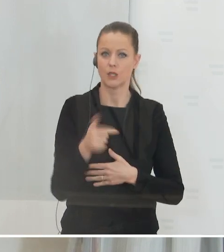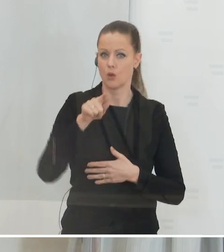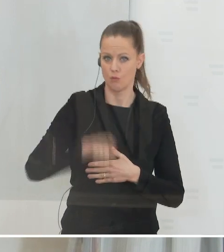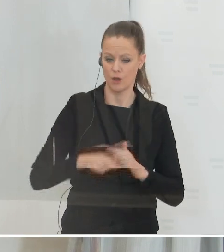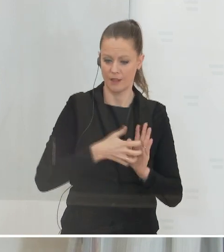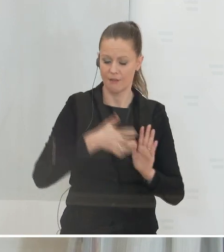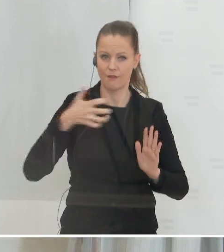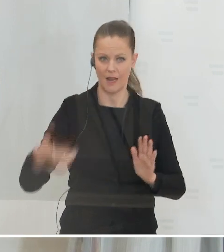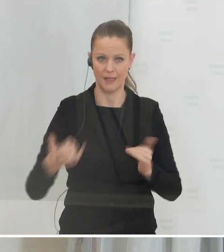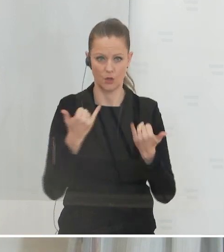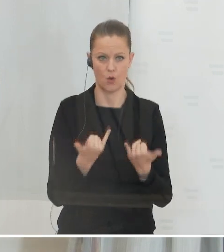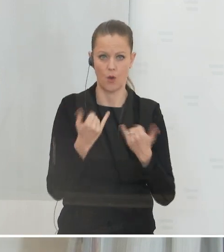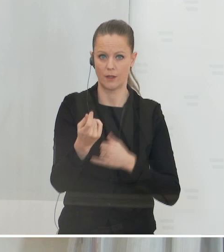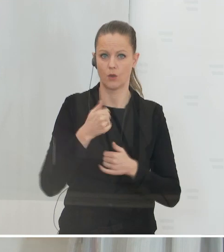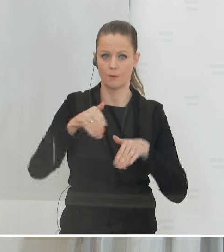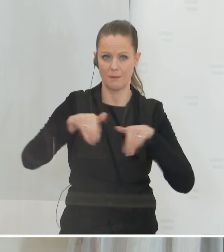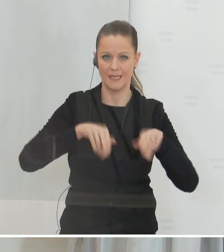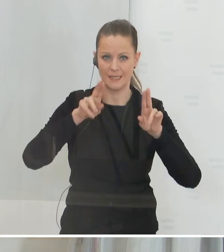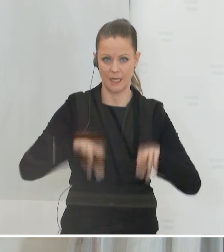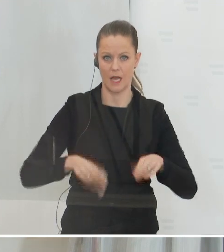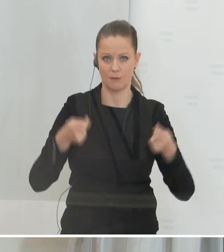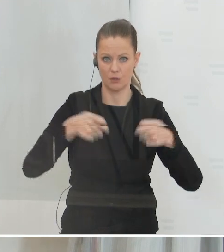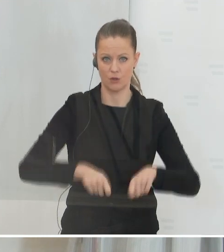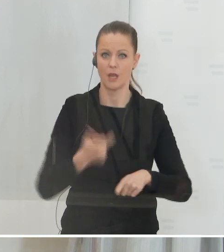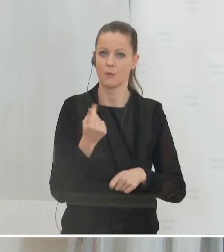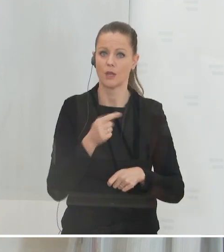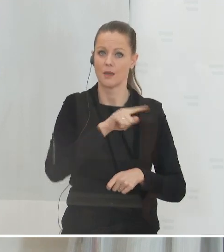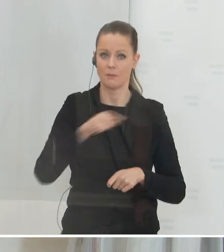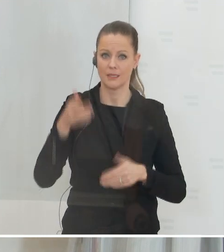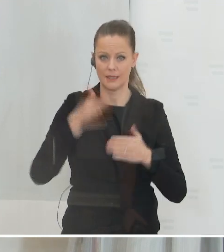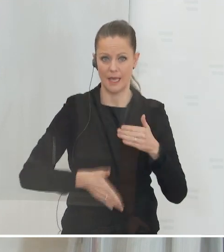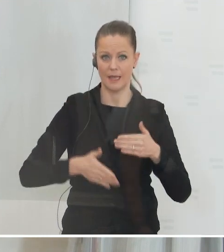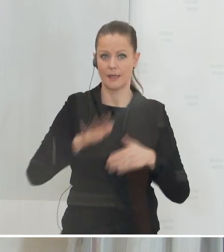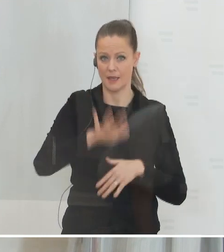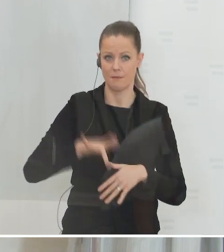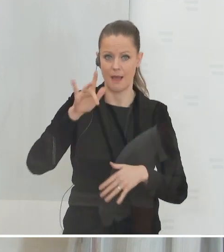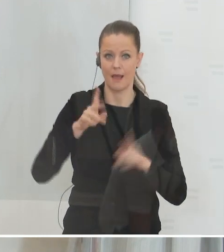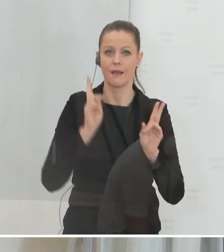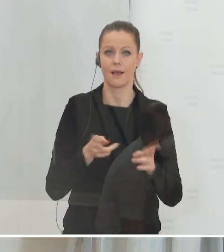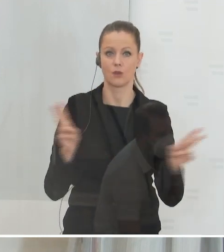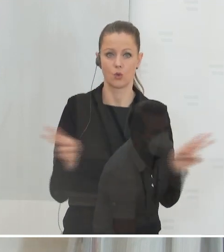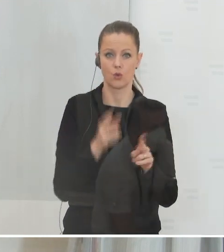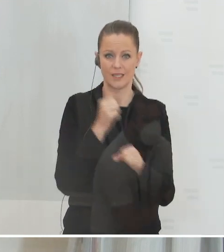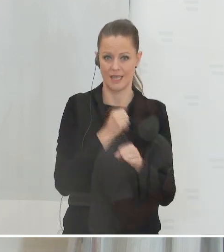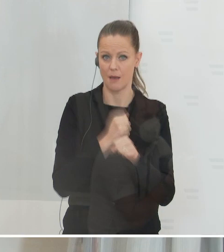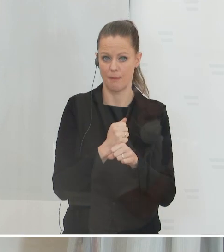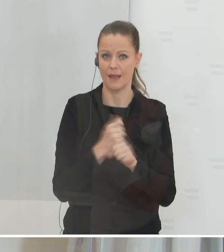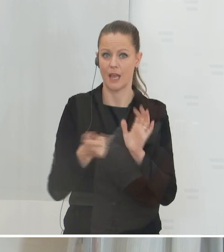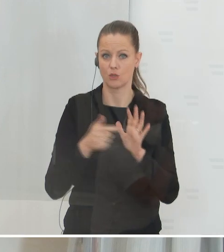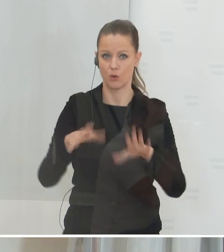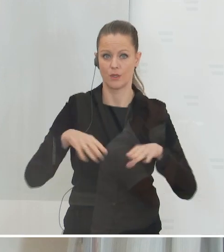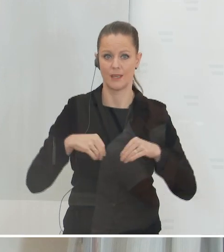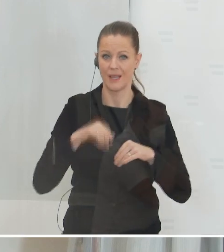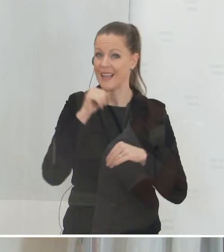beschlossen. Das heißt, die Betriebe können bis Ende Mai noch die Kurzarbeit in Anspruch nehmen. Allerdings die reguläre Kurzarbeit,